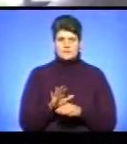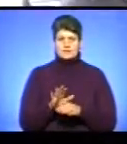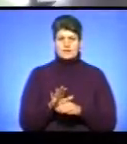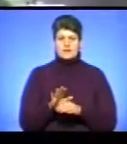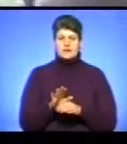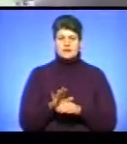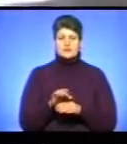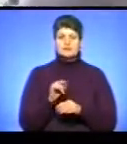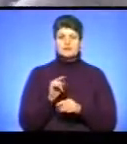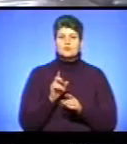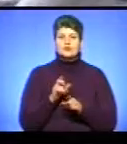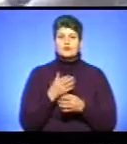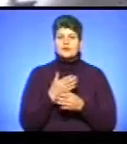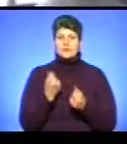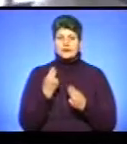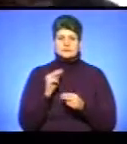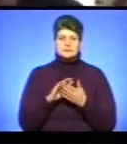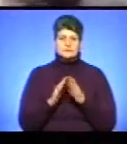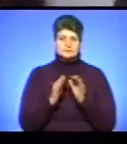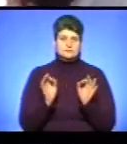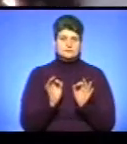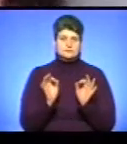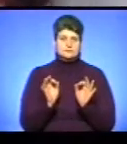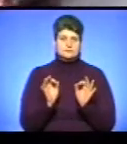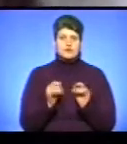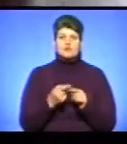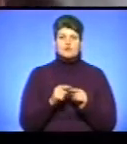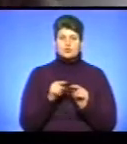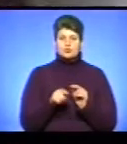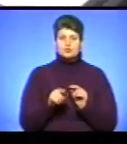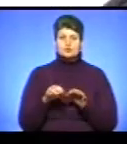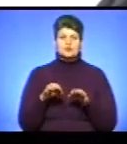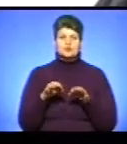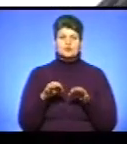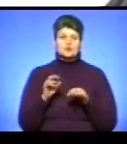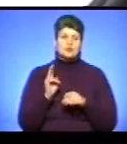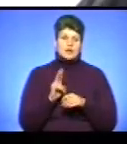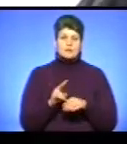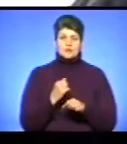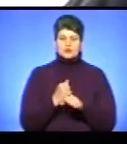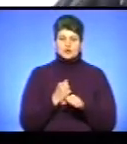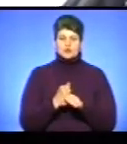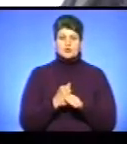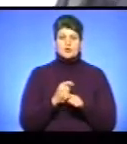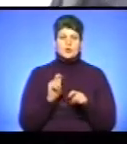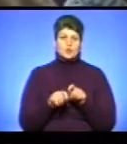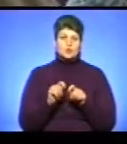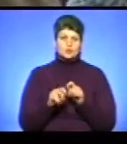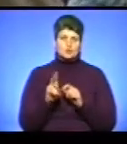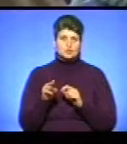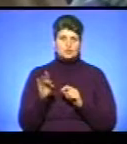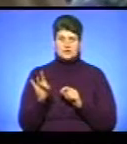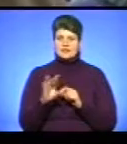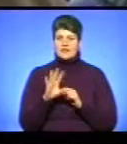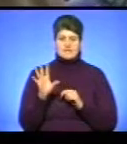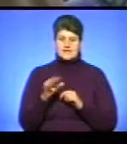мають умов ліпших ніяких. У цьому тролейбусі працює кондуктор громадського транспорту Ірина Брусь. Не